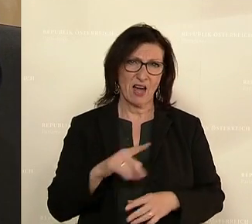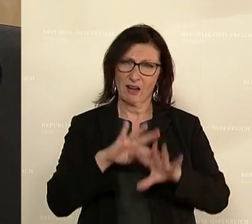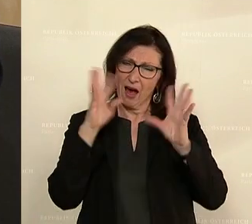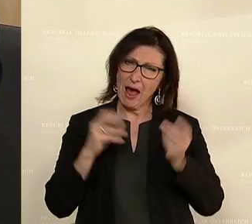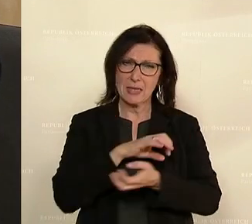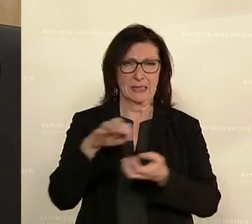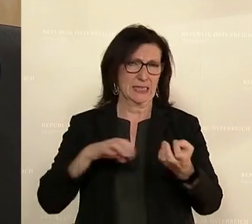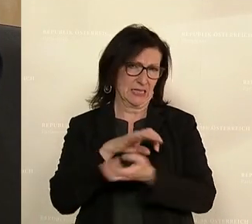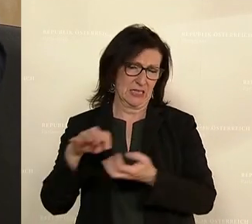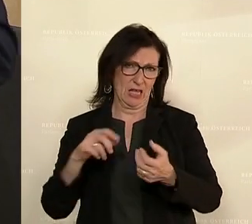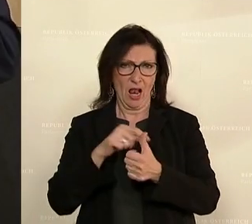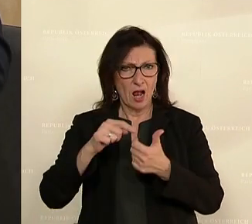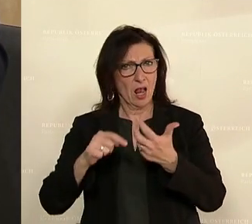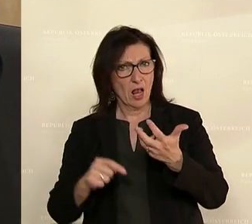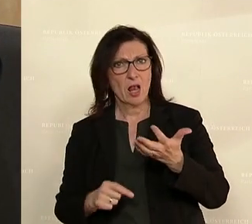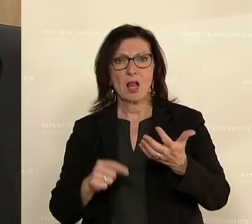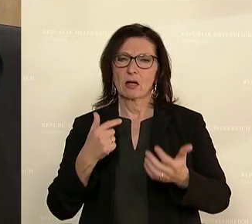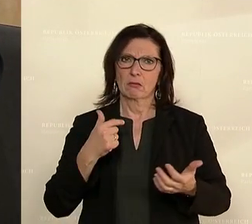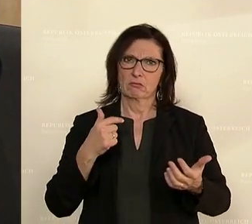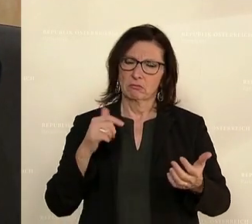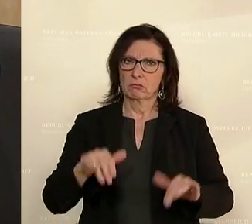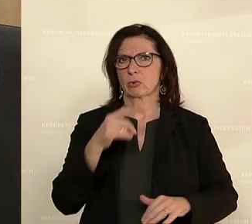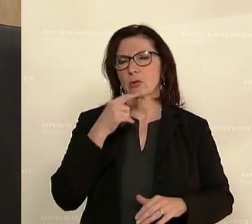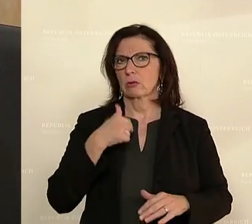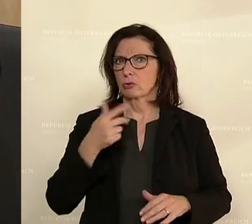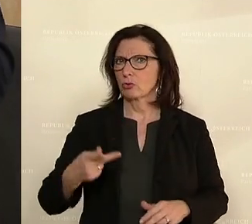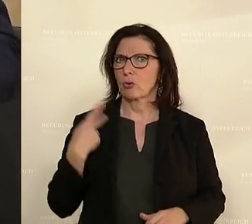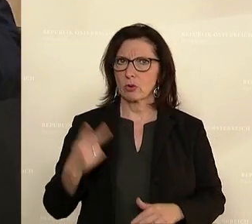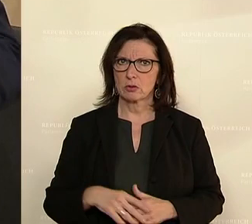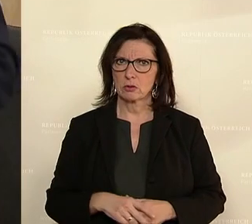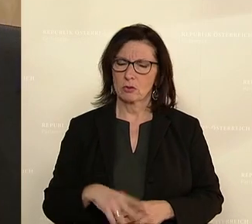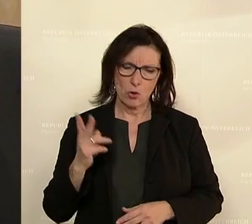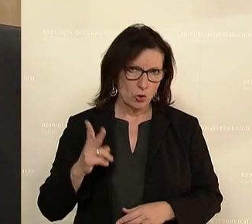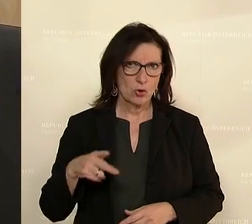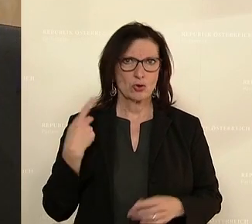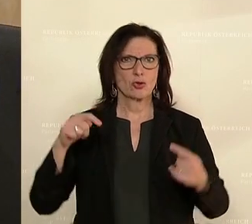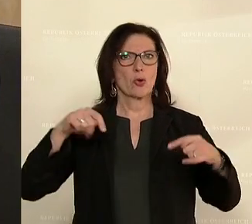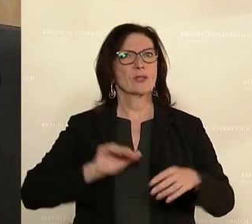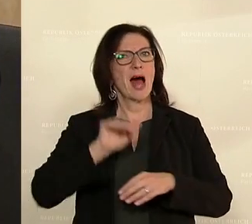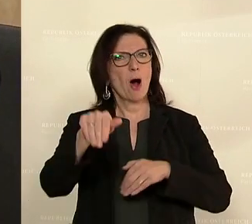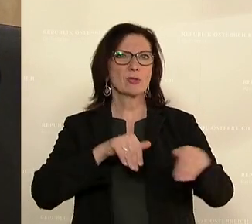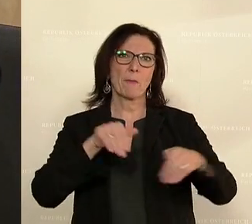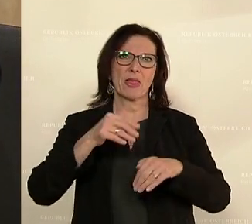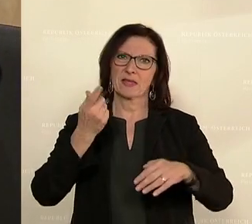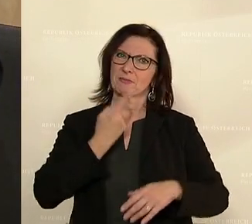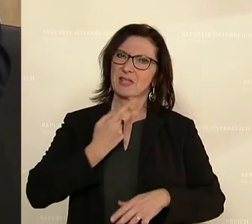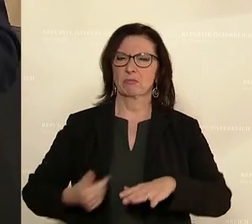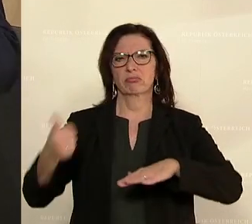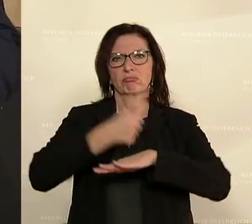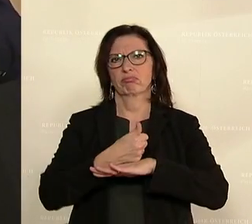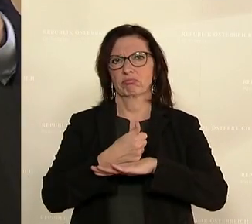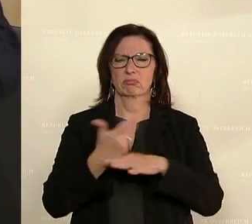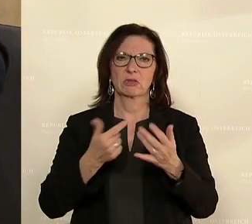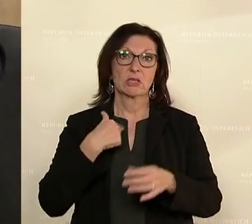diesen Krisen kann ich nur sagen, ich bin stolz. Stolz an dieser Spitze des Außenministeriums zu stehen, stolz an diese